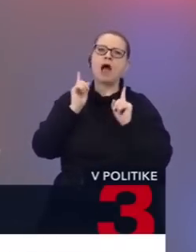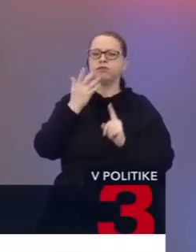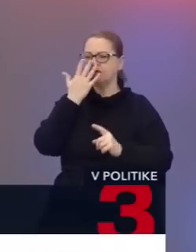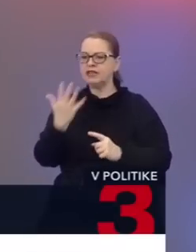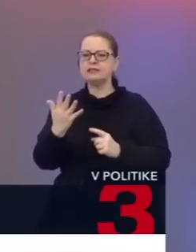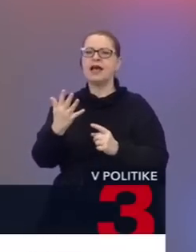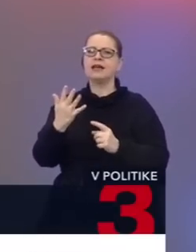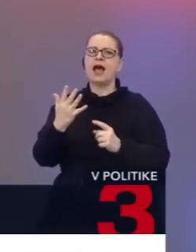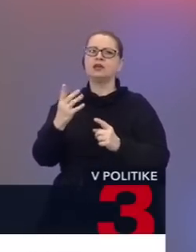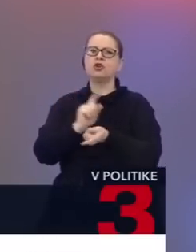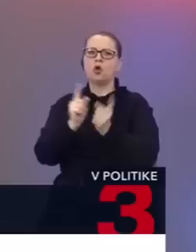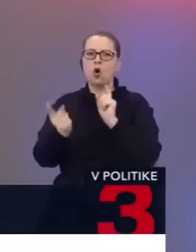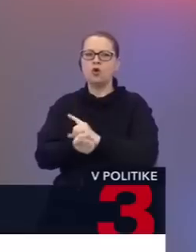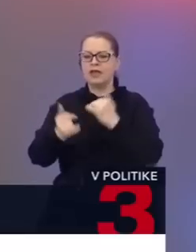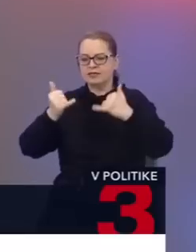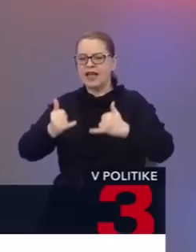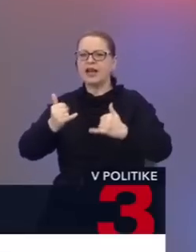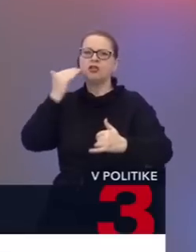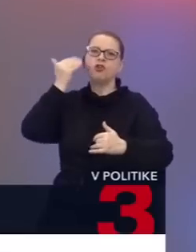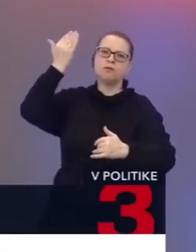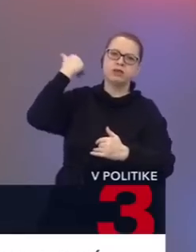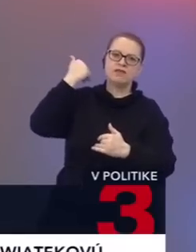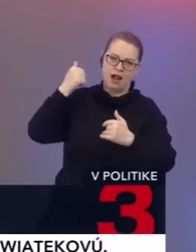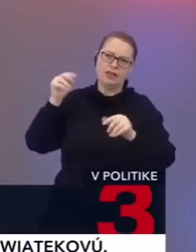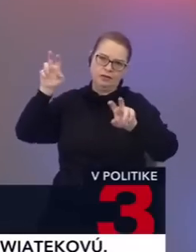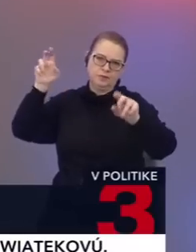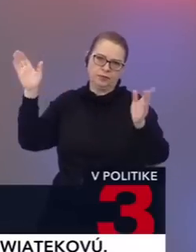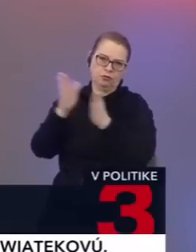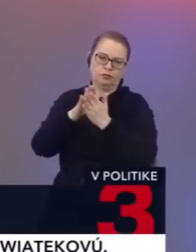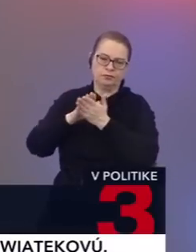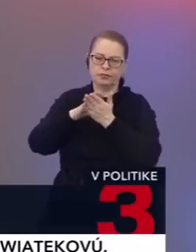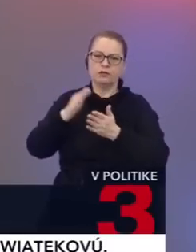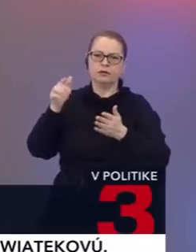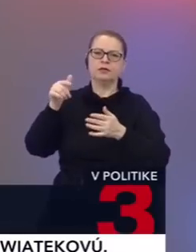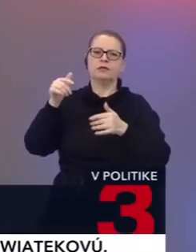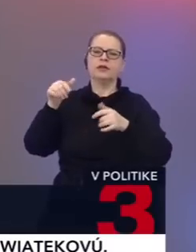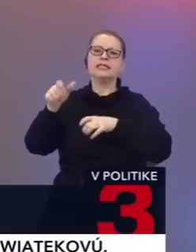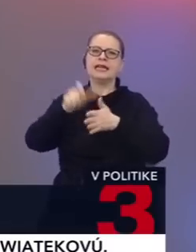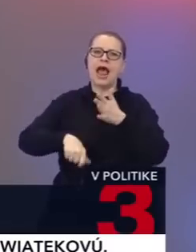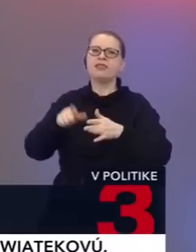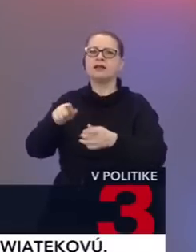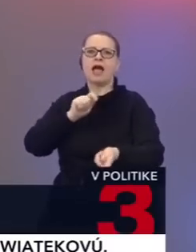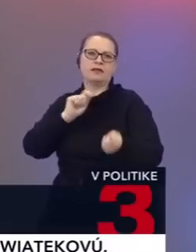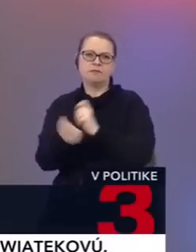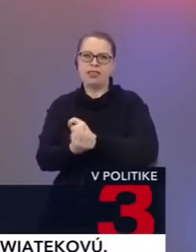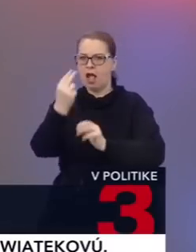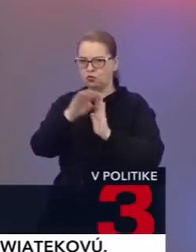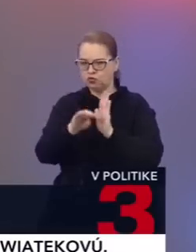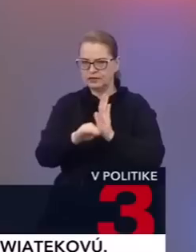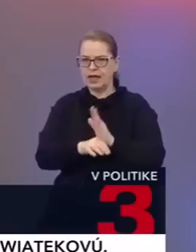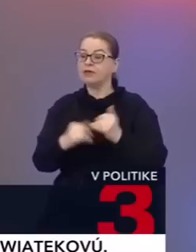súčasno bývalých strán koalície na zmenách ústavy. Poďme k tej